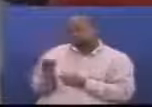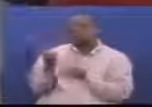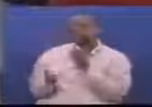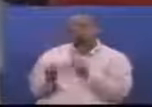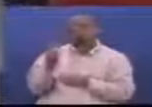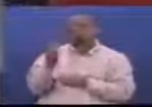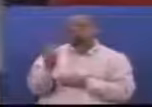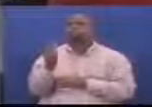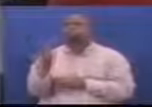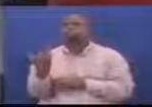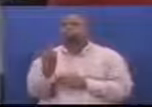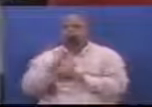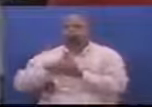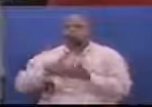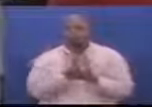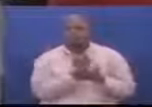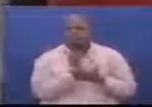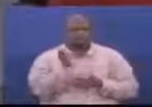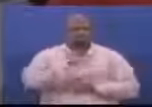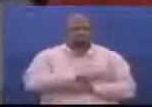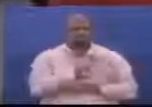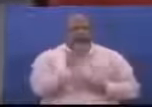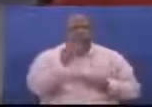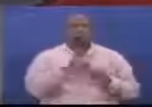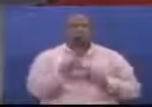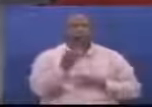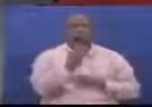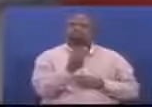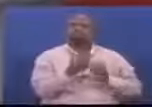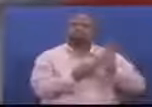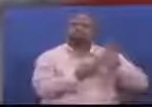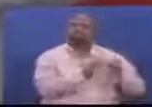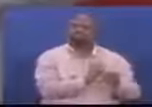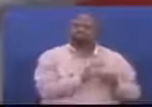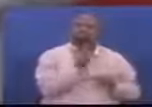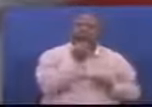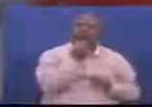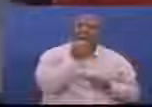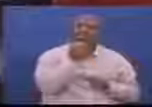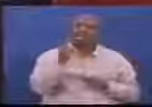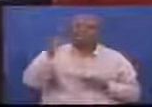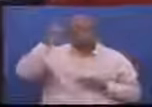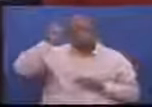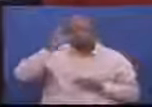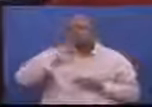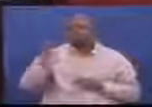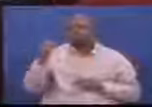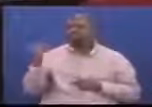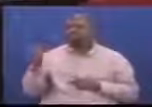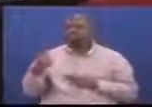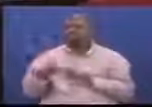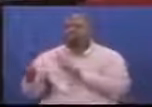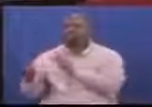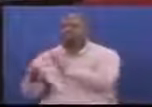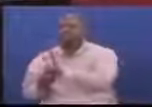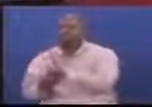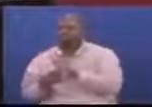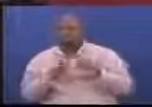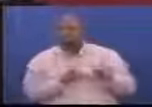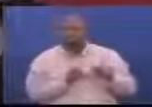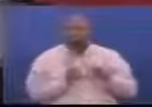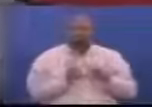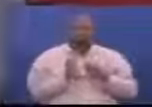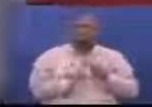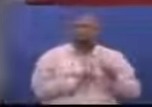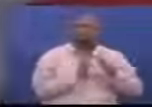ukikigawa kwa siku miatatu stini Kinalisha ngombe elfu moja miasita Huku unapanga kuzalisha ngombe lakine Lakini